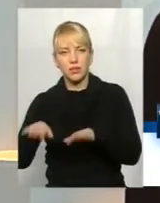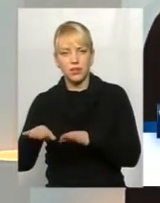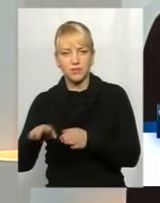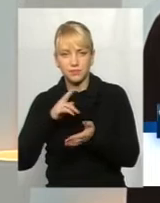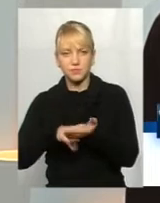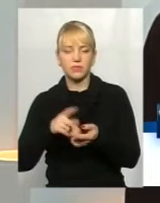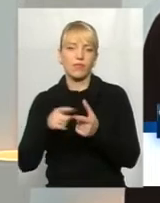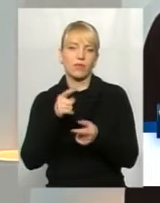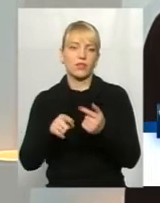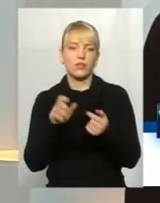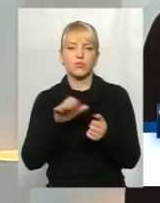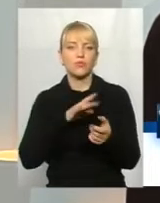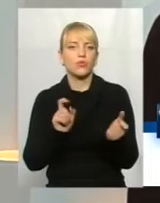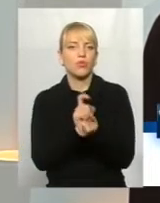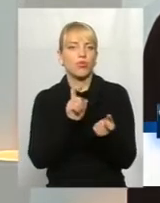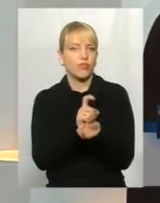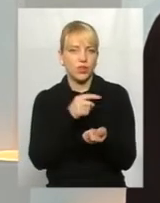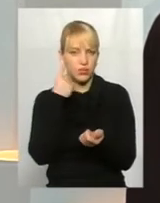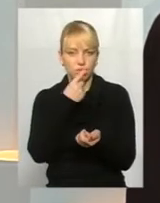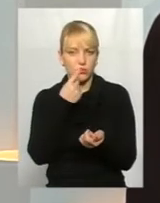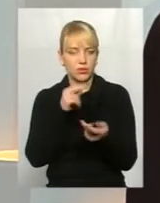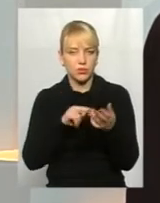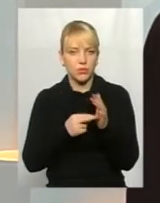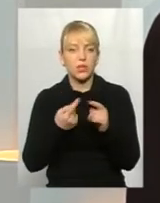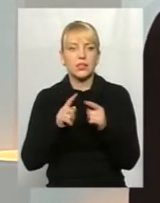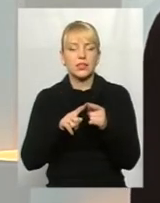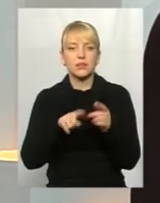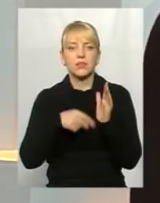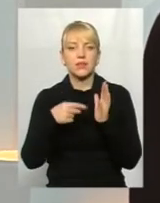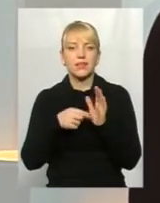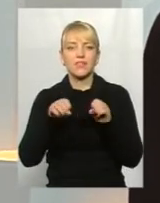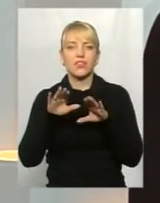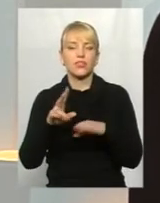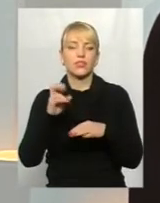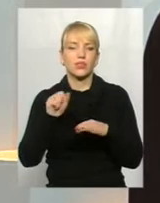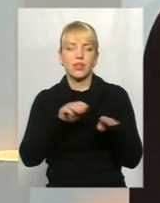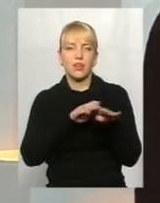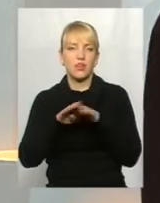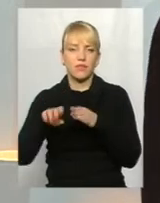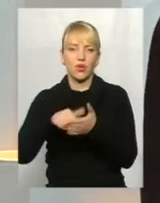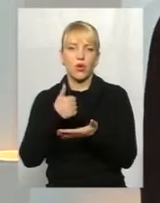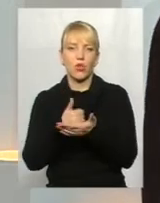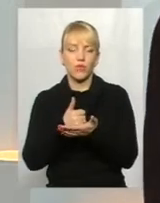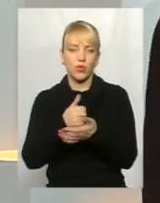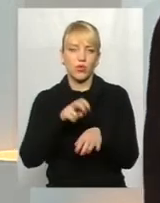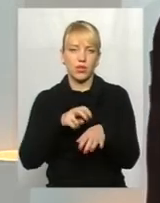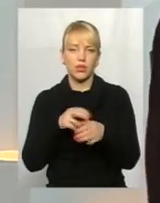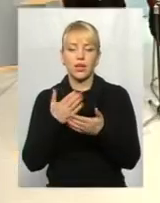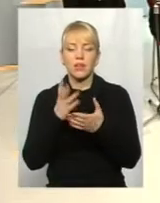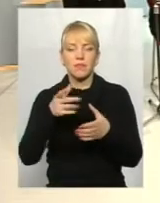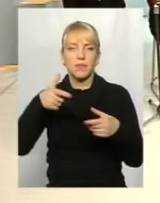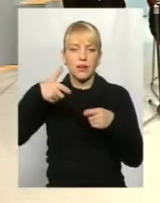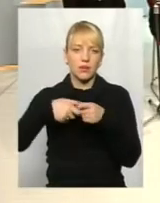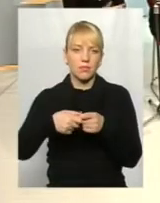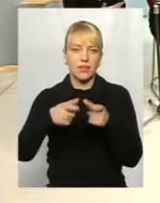Тому це питання буде вирішуватися на рівні головного лікаря. Прикріпний талон до лікаря, наприклад, так як зараз